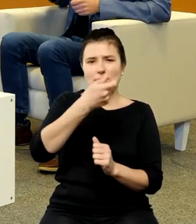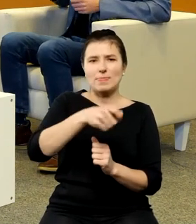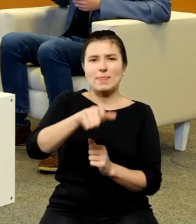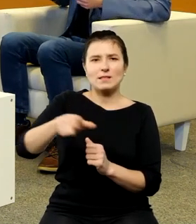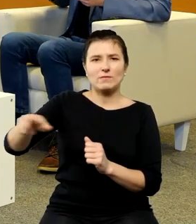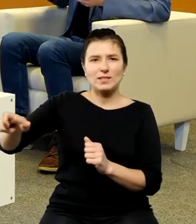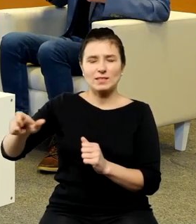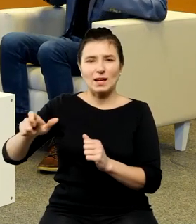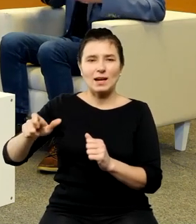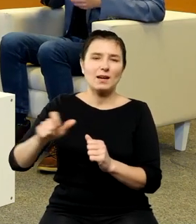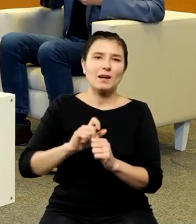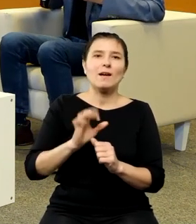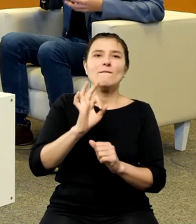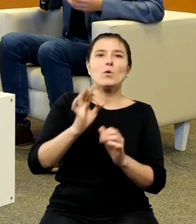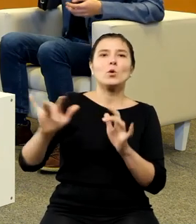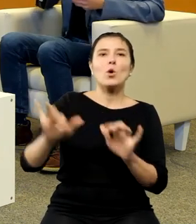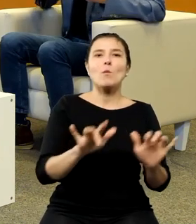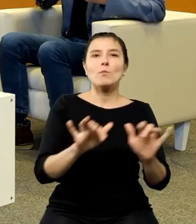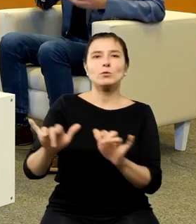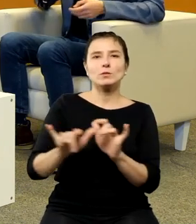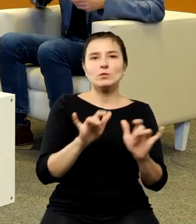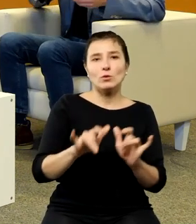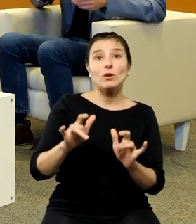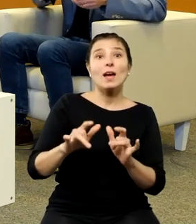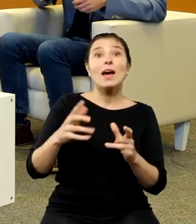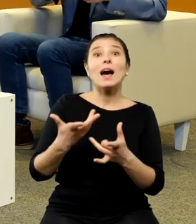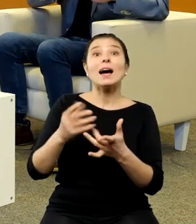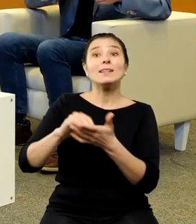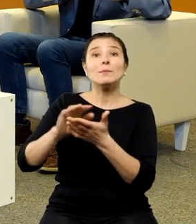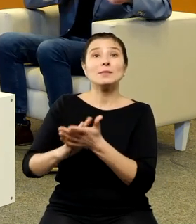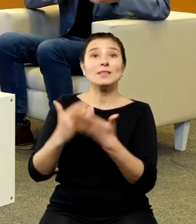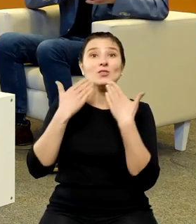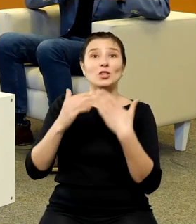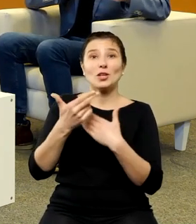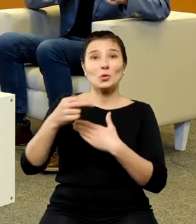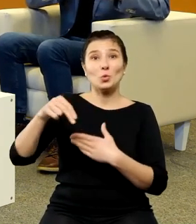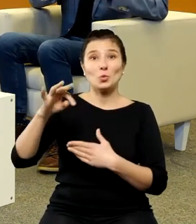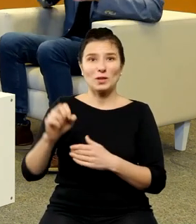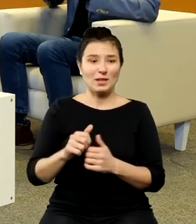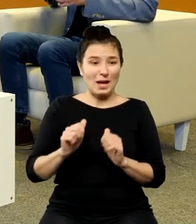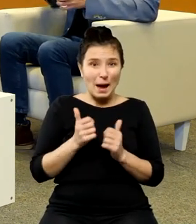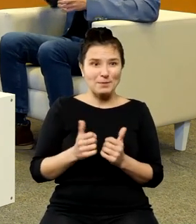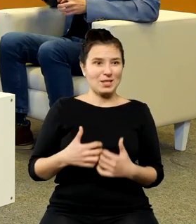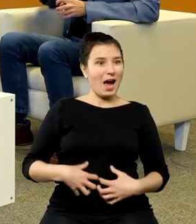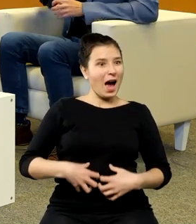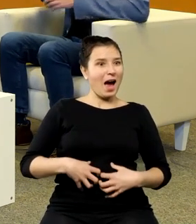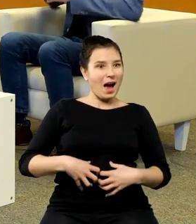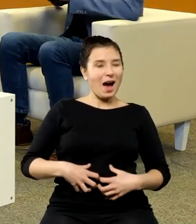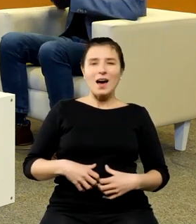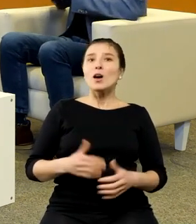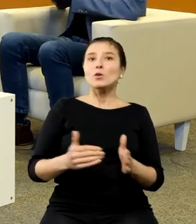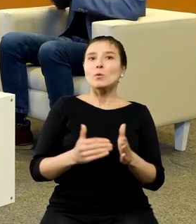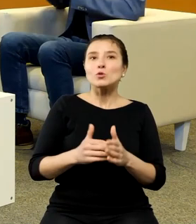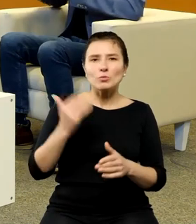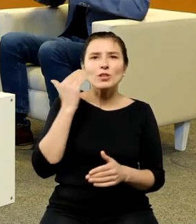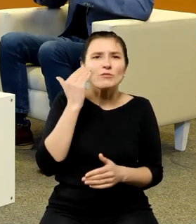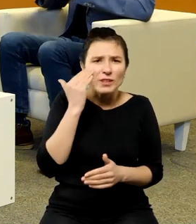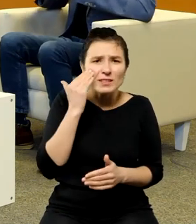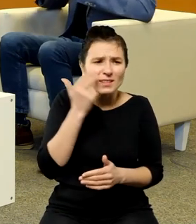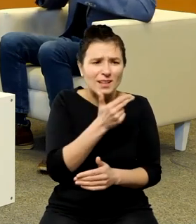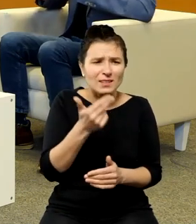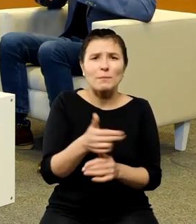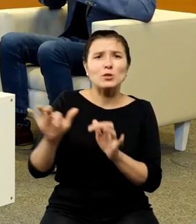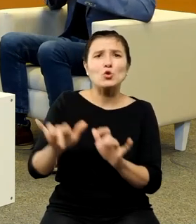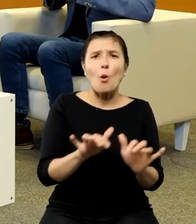nutami do zaśmiania się z tych memów wymagana jest przynajmniej podstawowa wiedza kontekstualna i one są na przykład